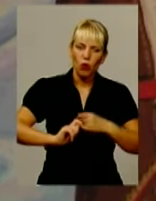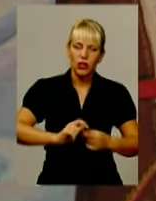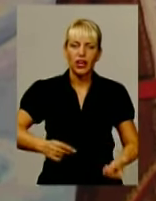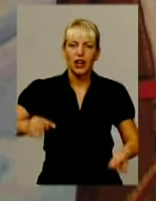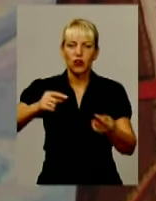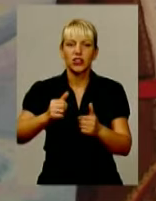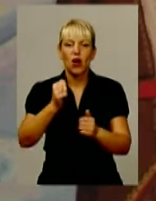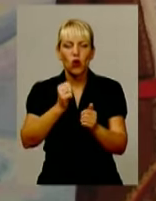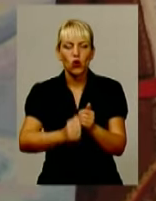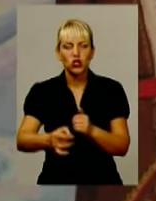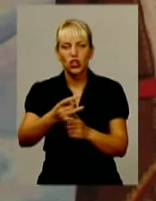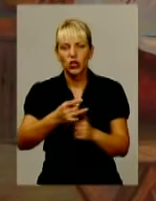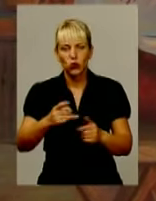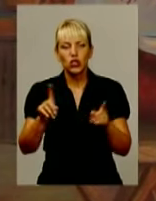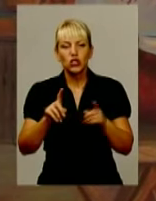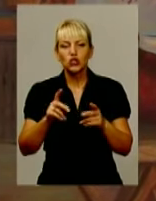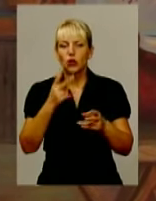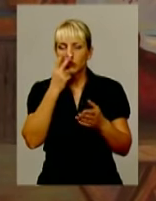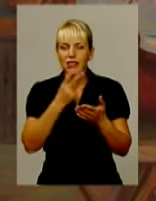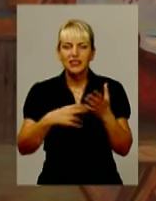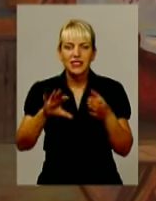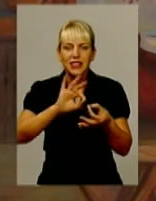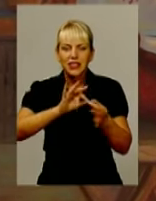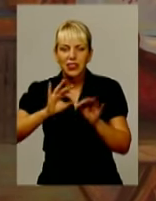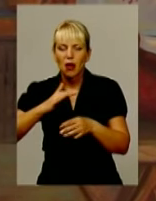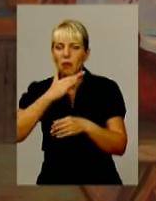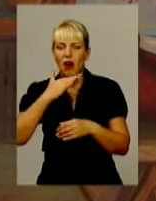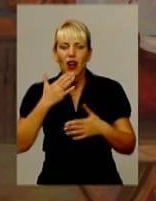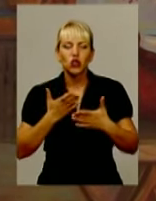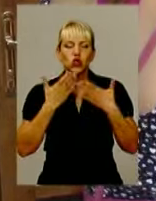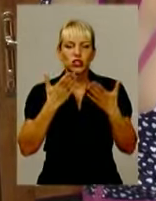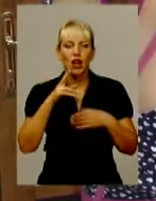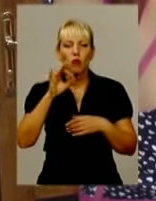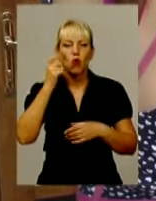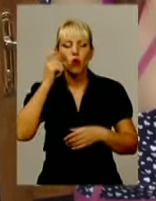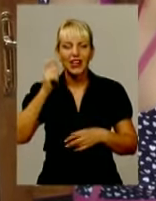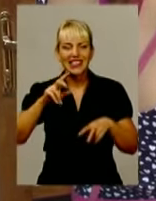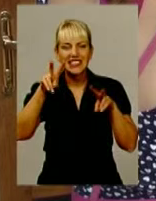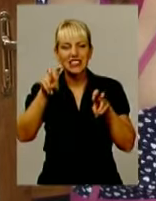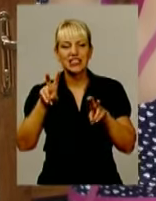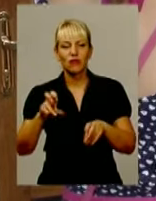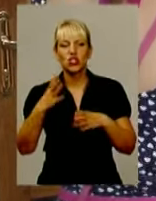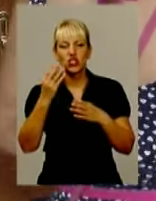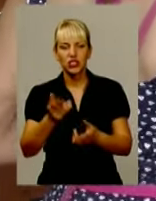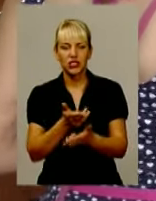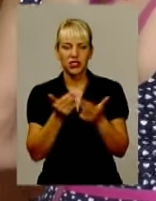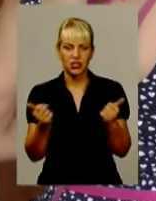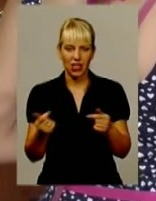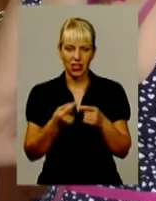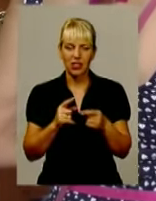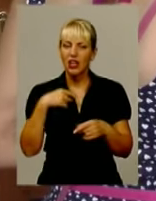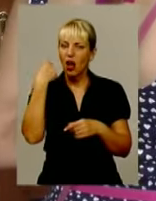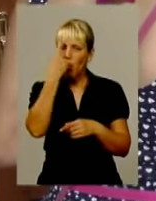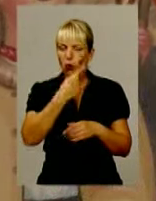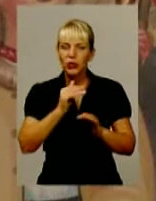певного регіону. Аби зобразити усе до деталей, багато читає про українську символіку. А ще зізнається, щирі обличчя